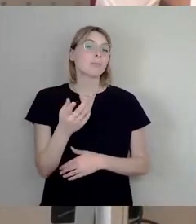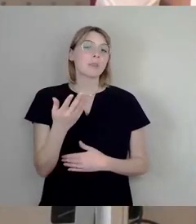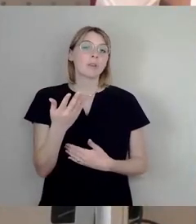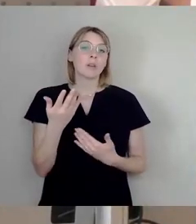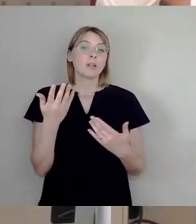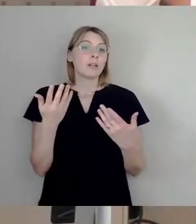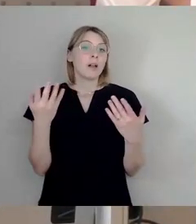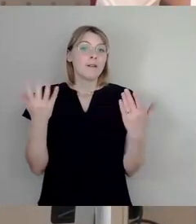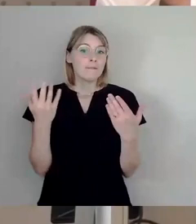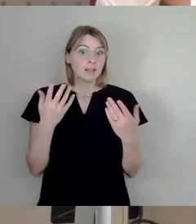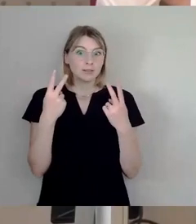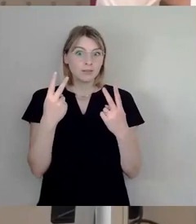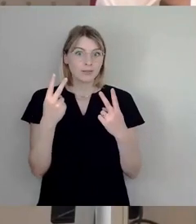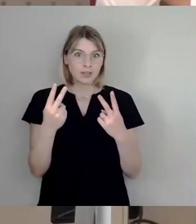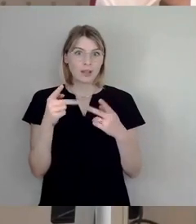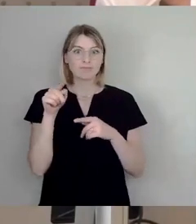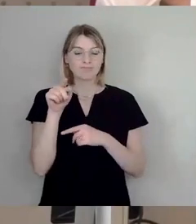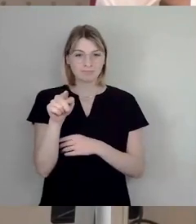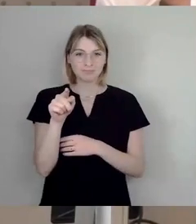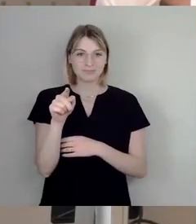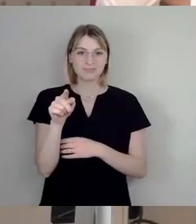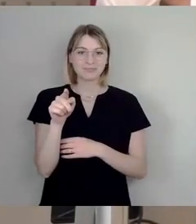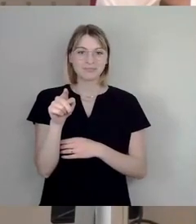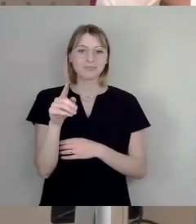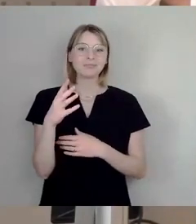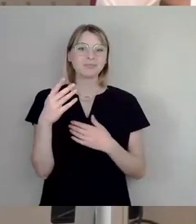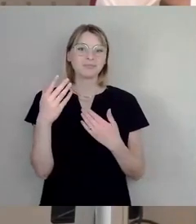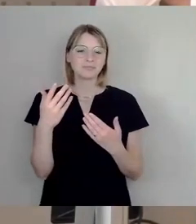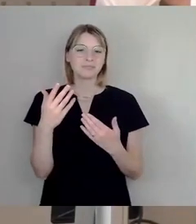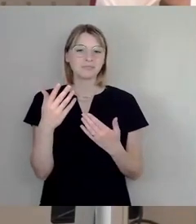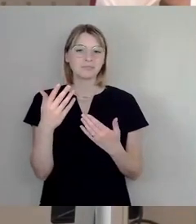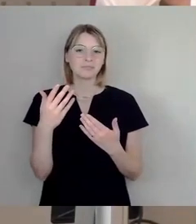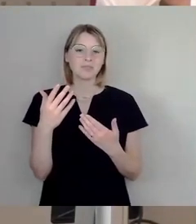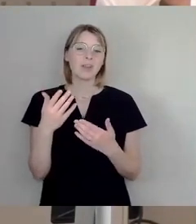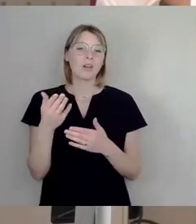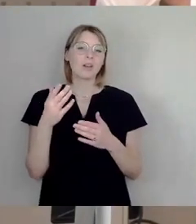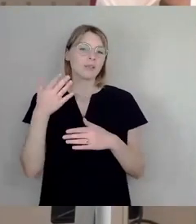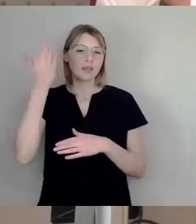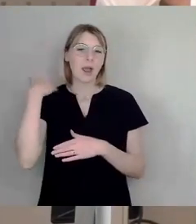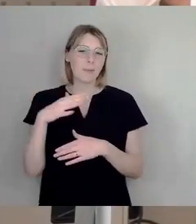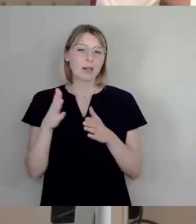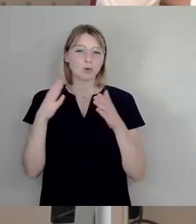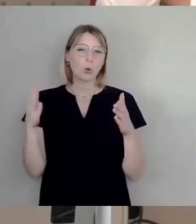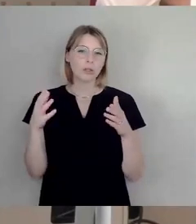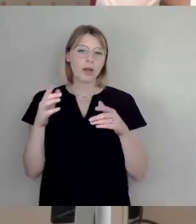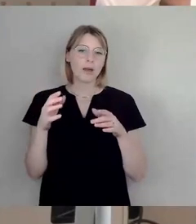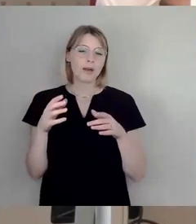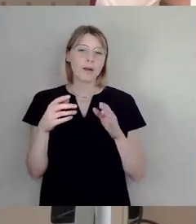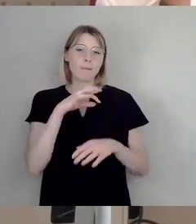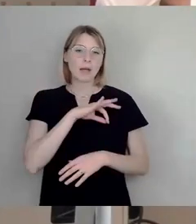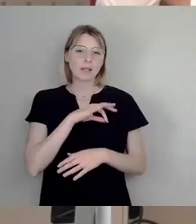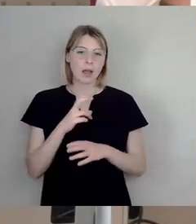hat ein großer Parteivorsitzender mal gesagt und so sehe ich das jetzt hier auch. Und am Ende kommt raus, dass